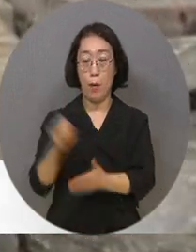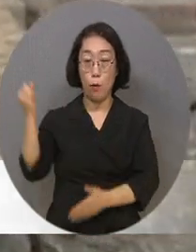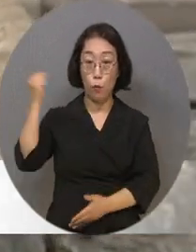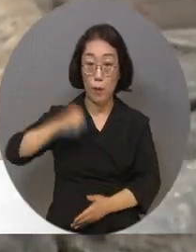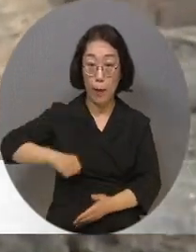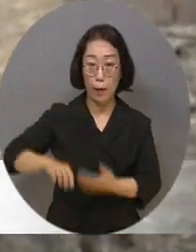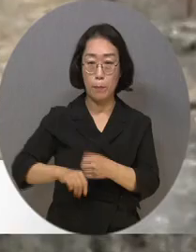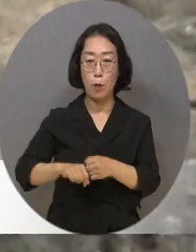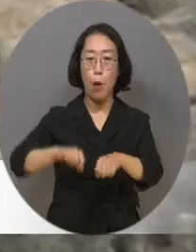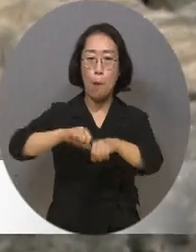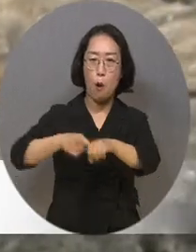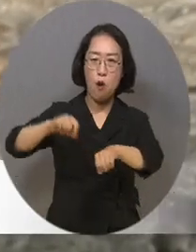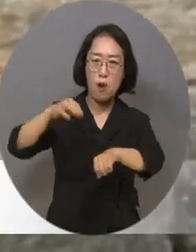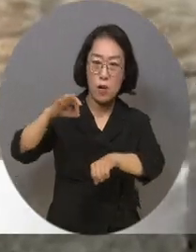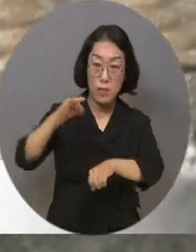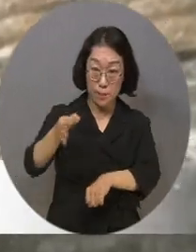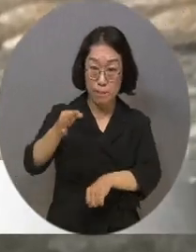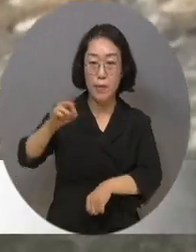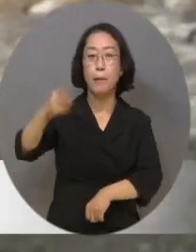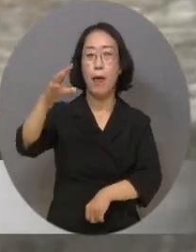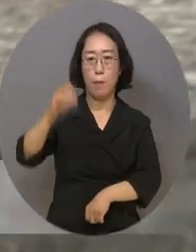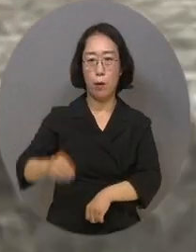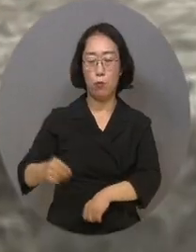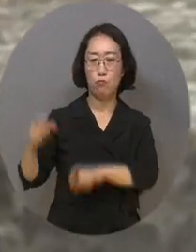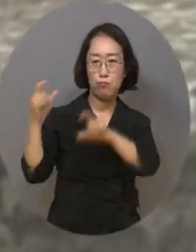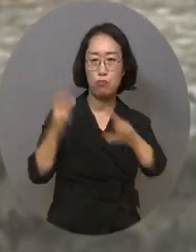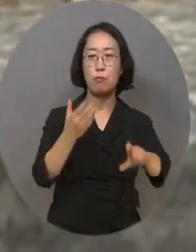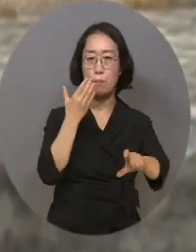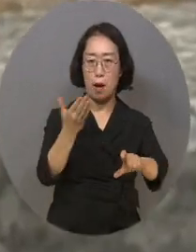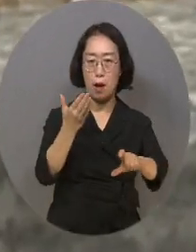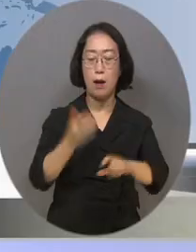경우 200만 원 이하의 과태료를 부과하도록 했습니다.